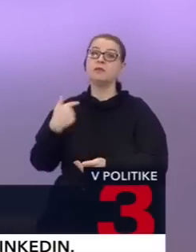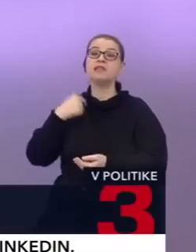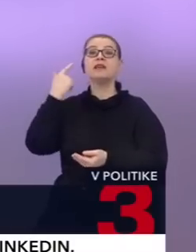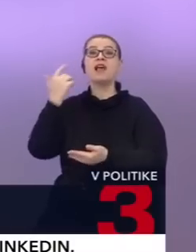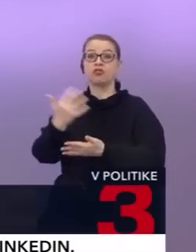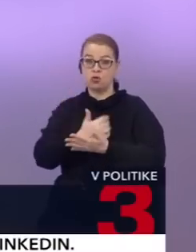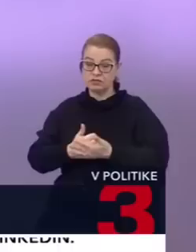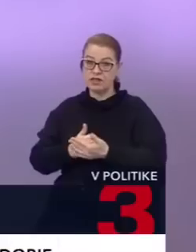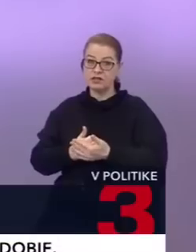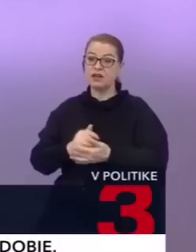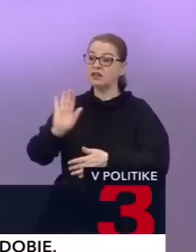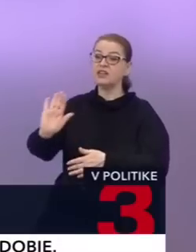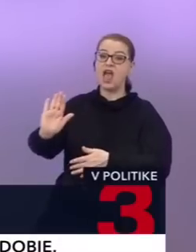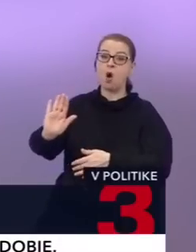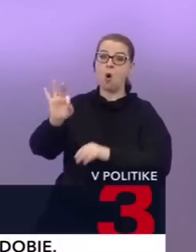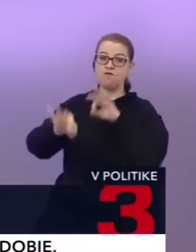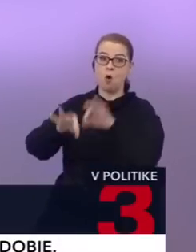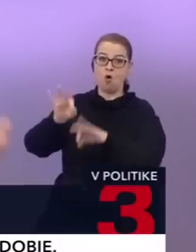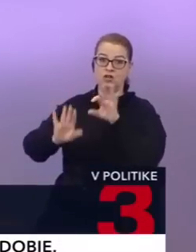dozvedeli, že áno, jeho volič proste,